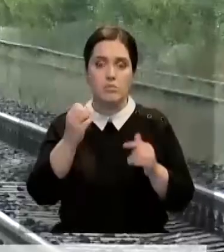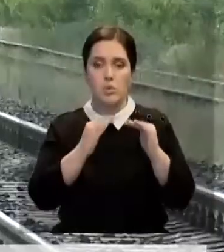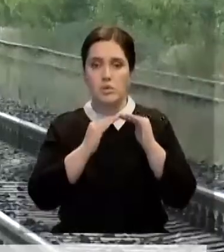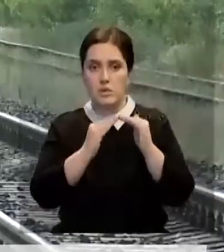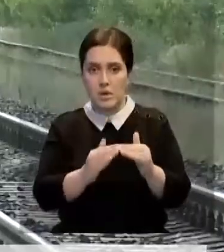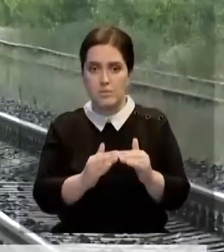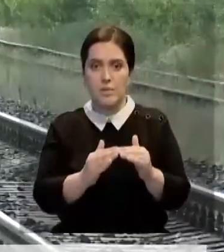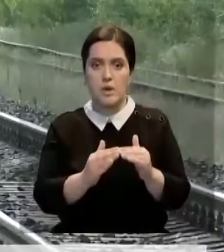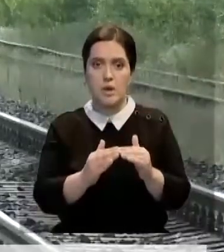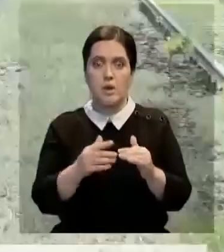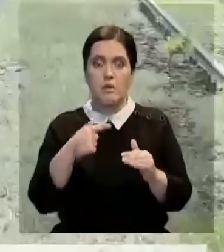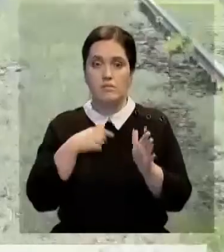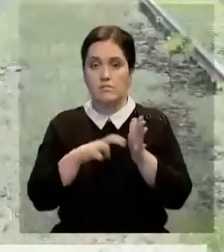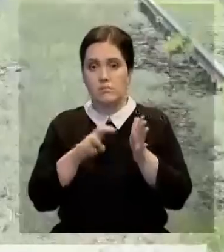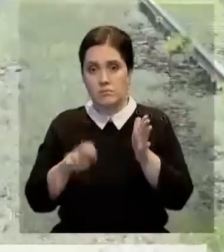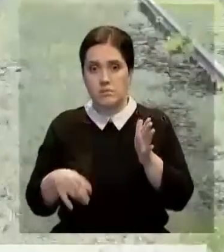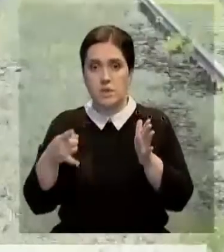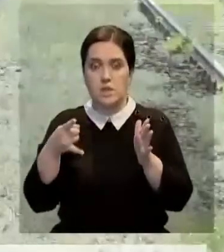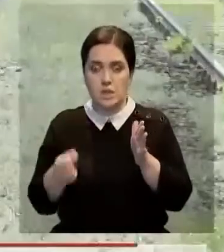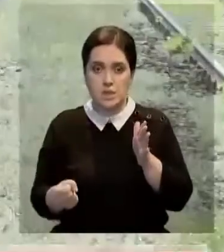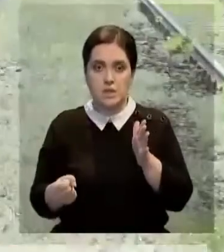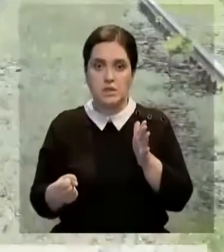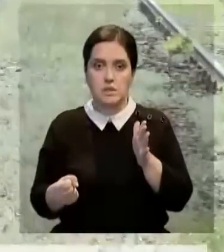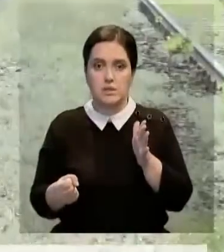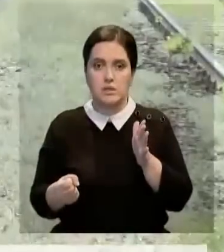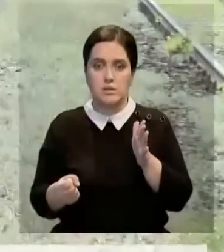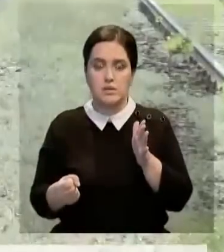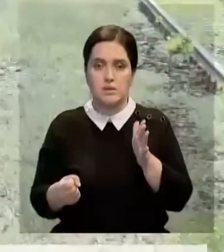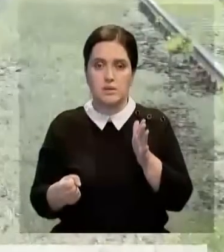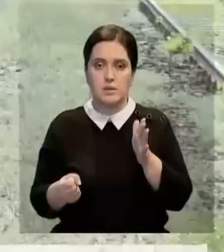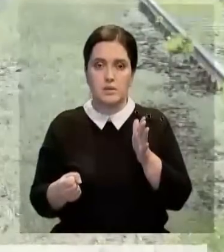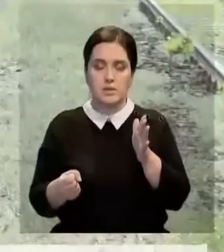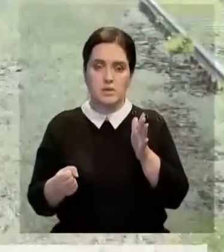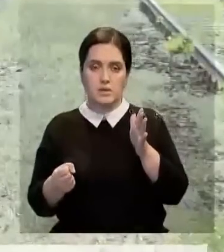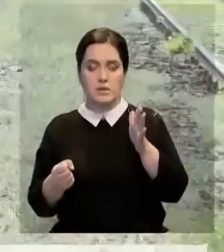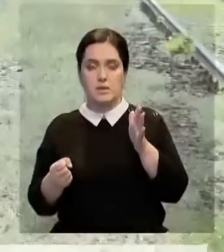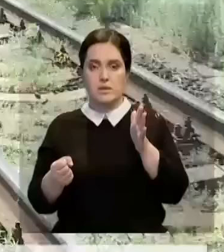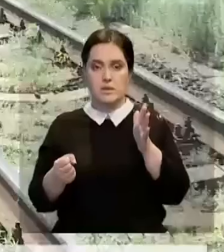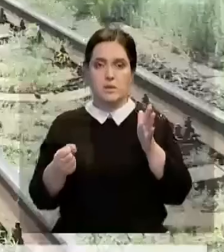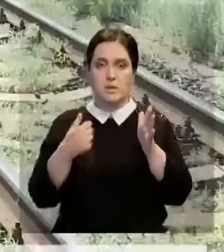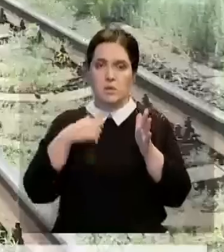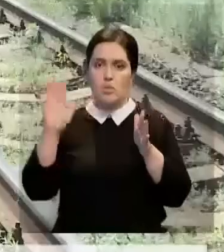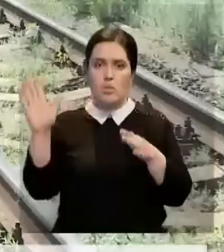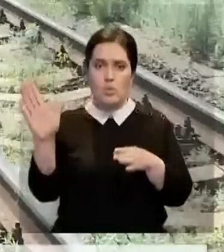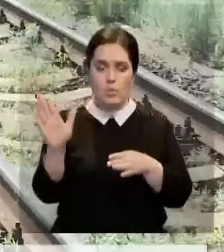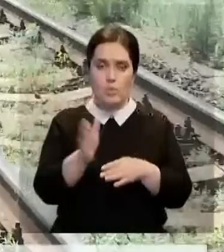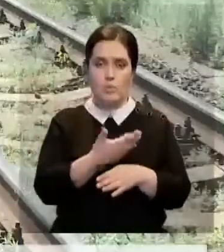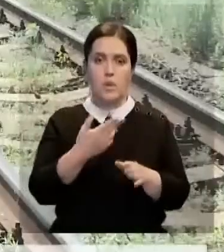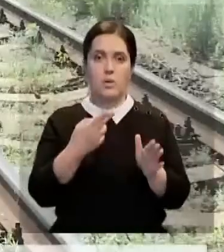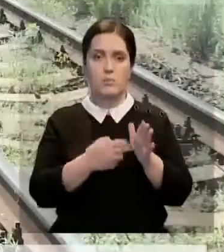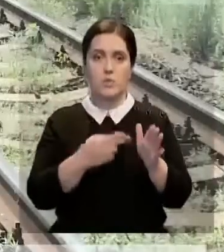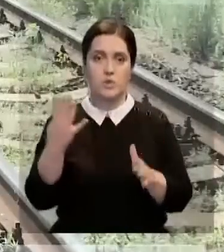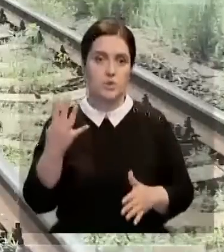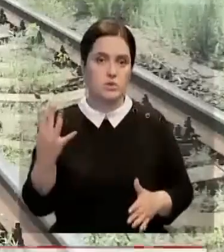Только что вот слазюсь с такси и вот думаю, хоть бы, господи, забрали этот уже поезд, чтобы мне не пришлось пролазить. Четыре